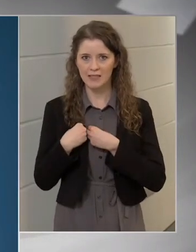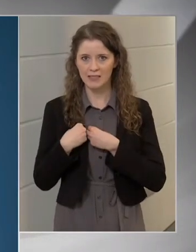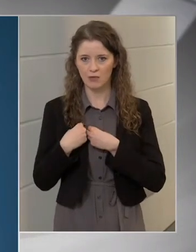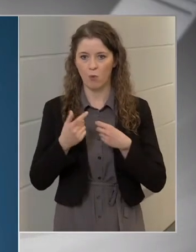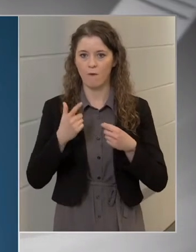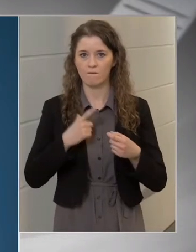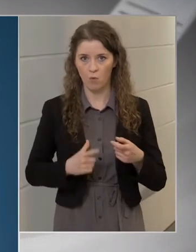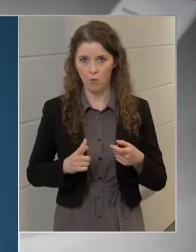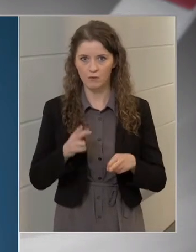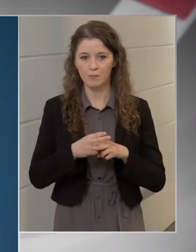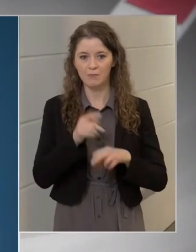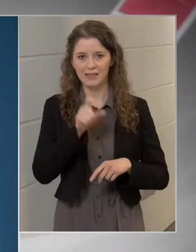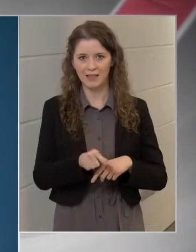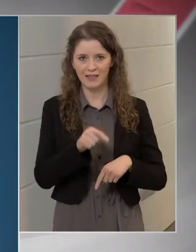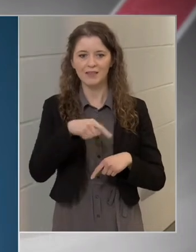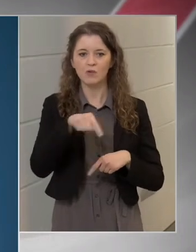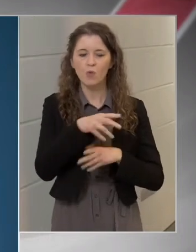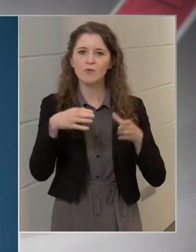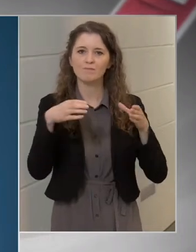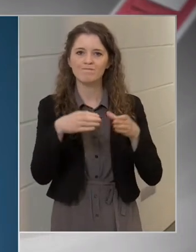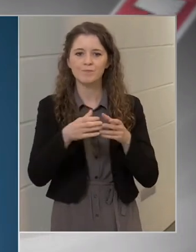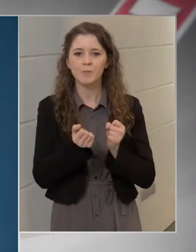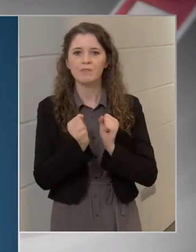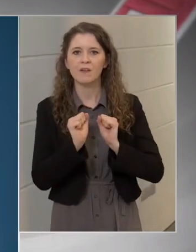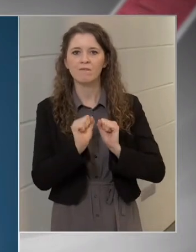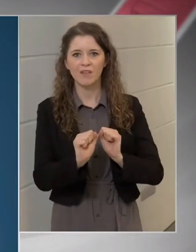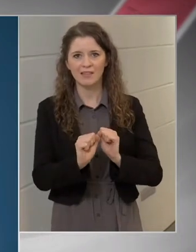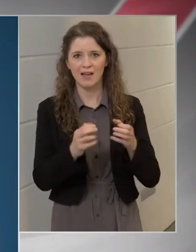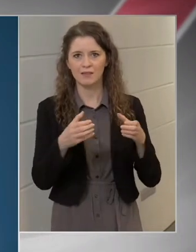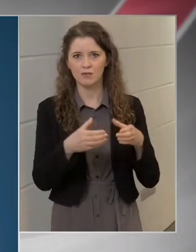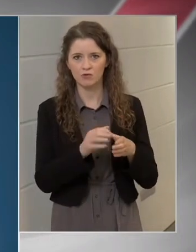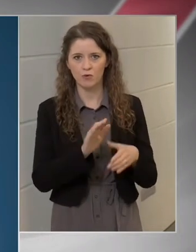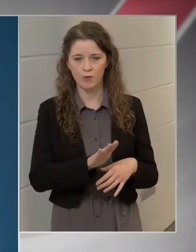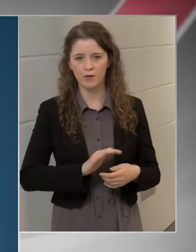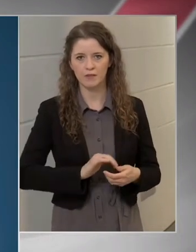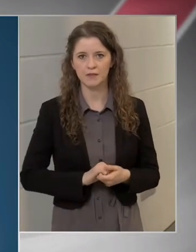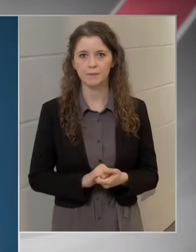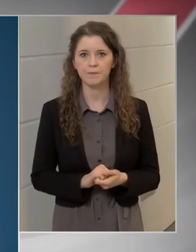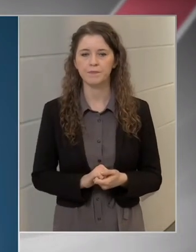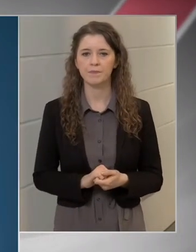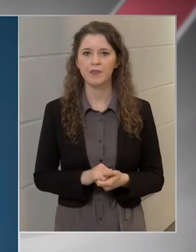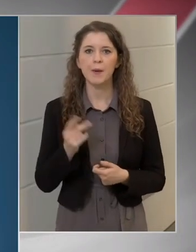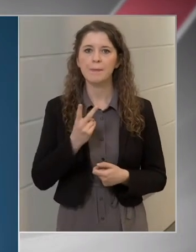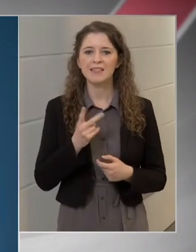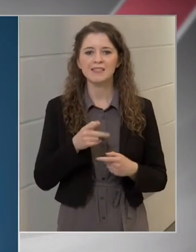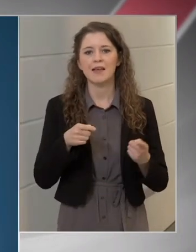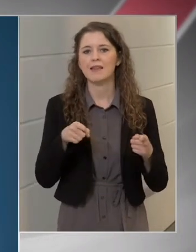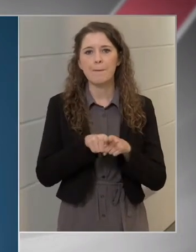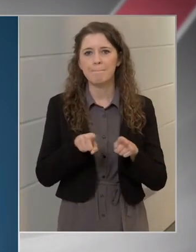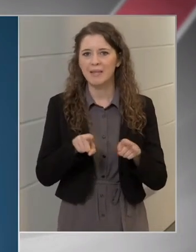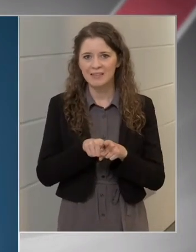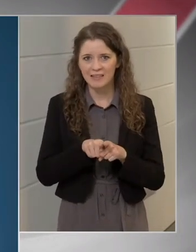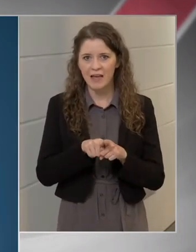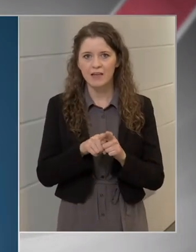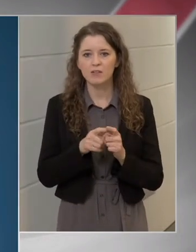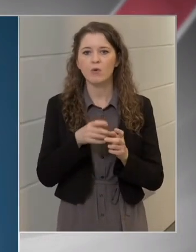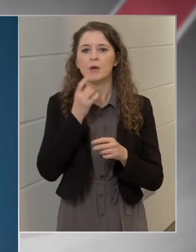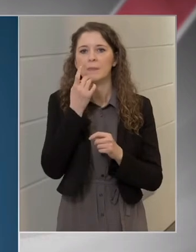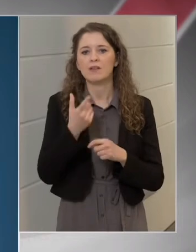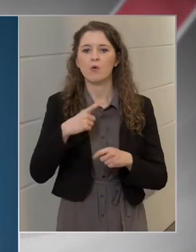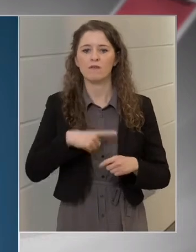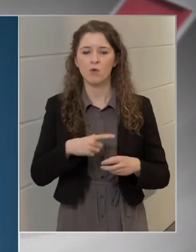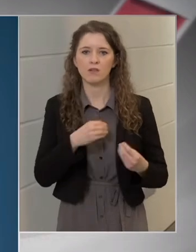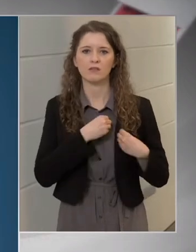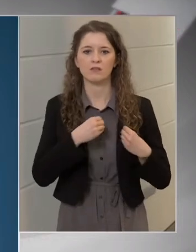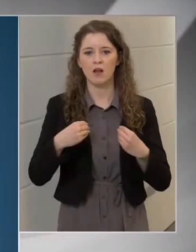védendő csoportba tartoznak. Természetesen nem mindegy a transplantáció időpontja